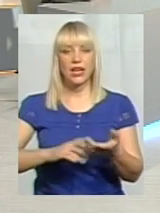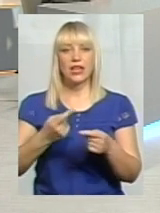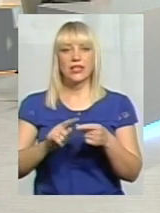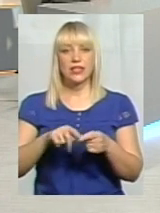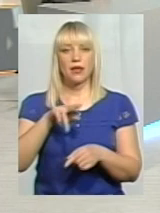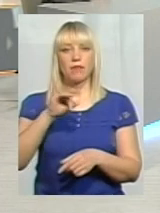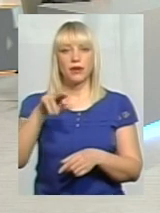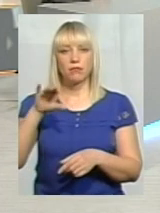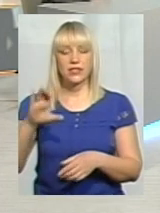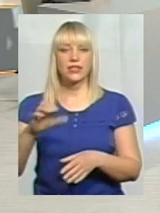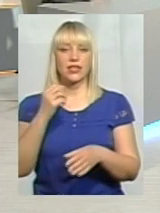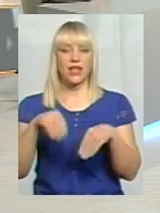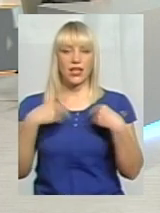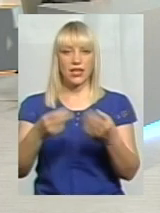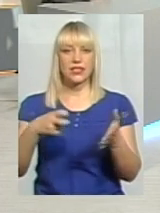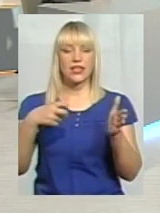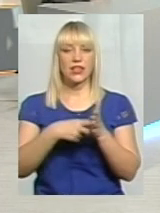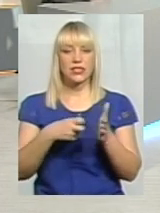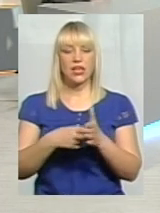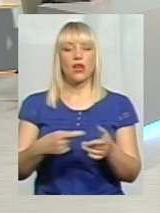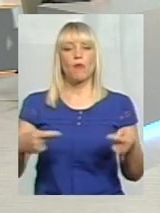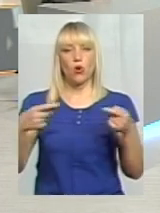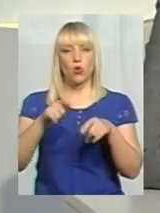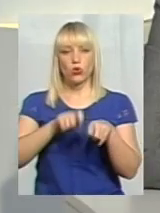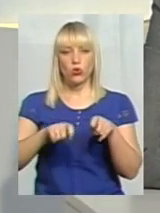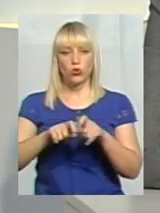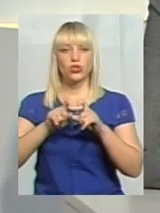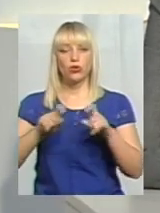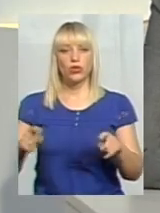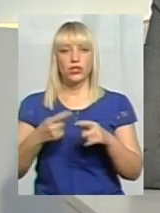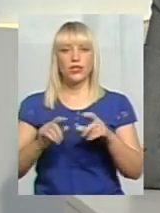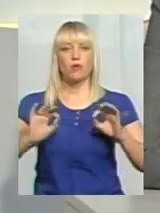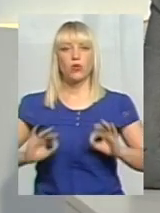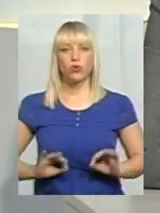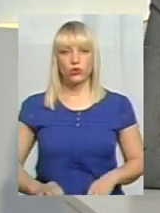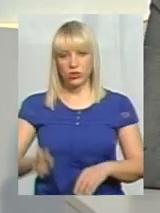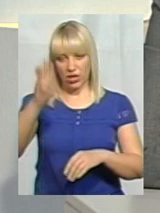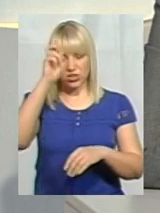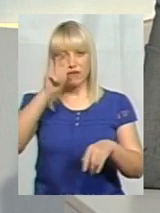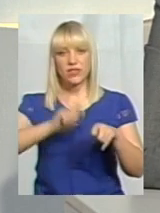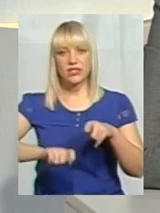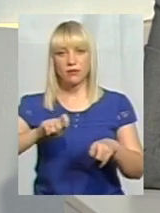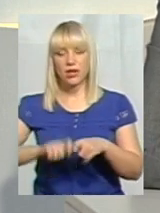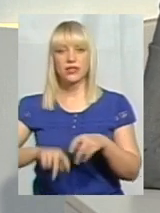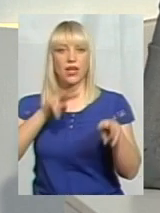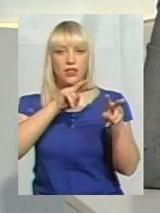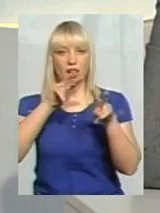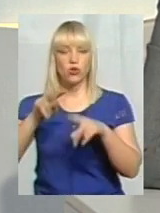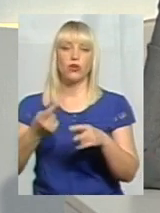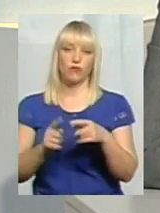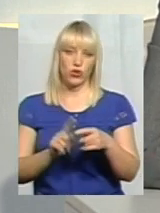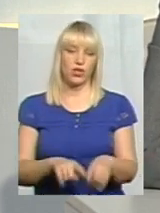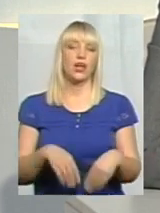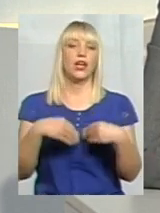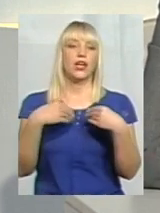також і лис дається в перпні контролюючі органи. Це прокуратура, це Державна інспекція наглядова архітектурна, саме вони